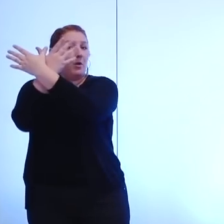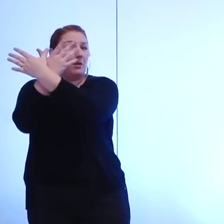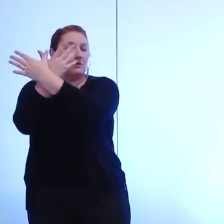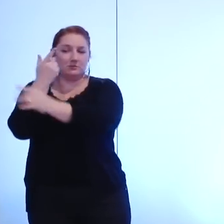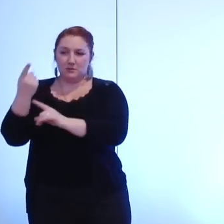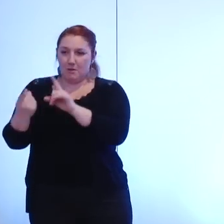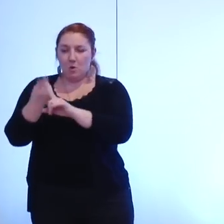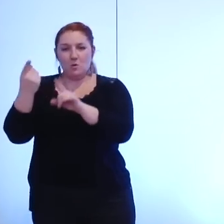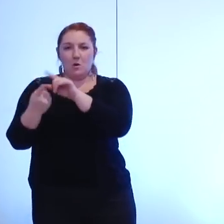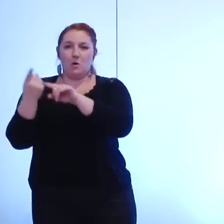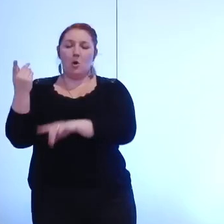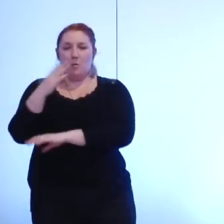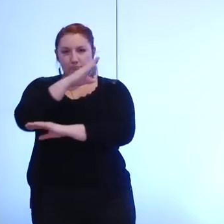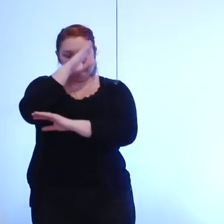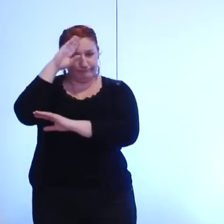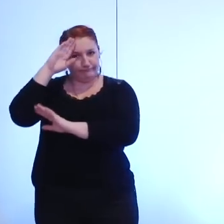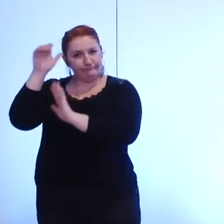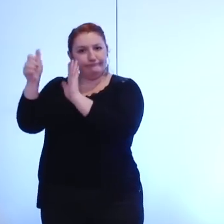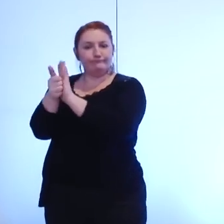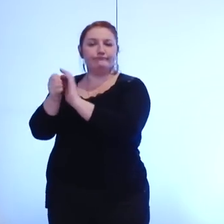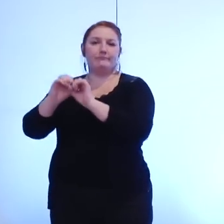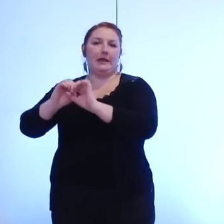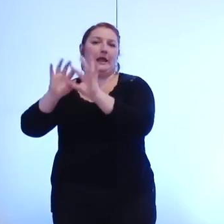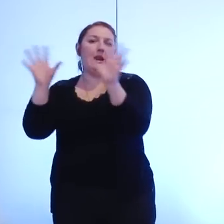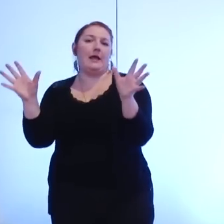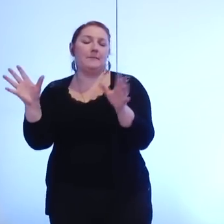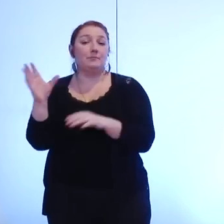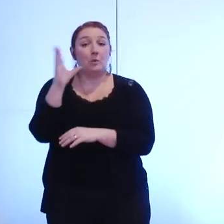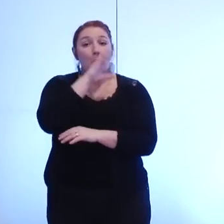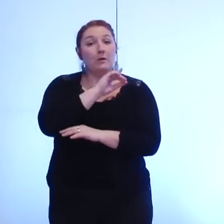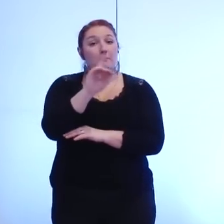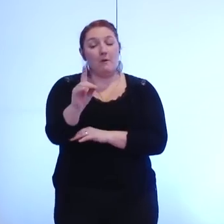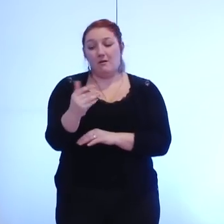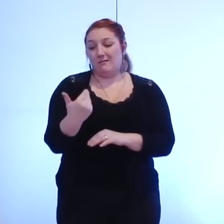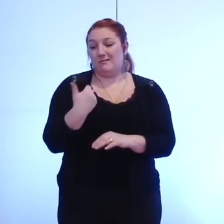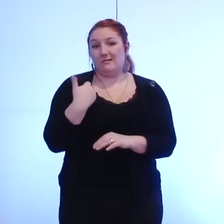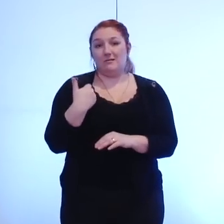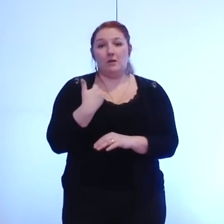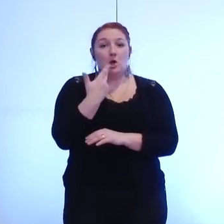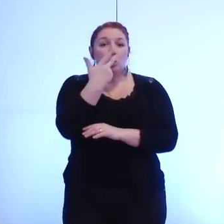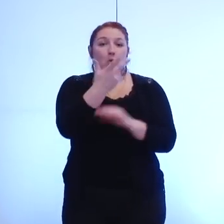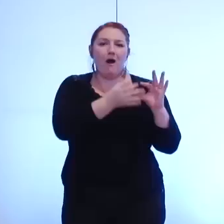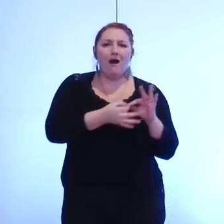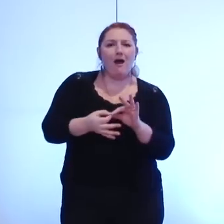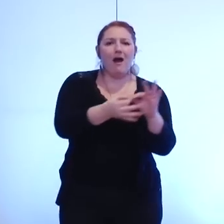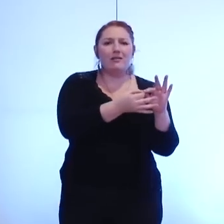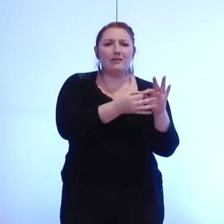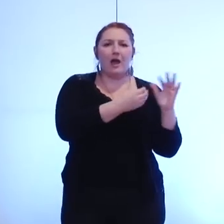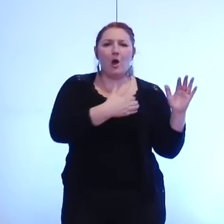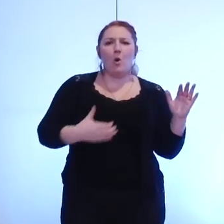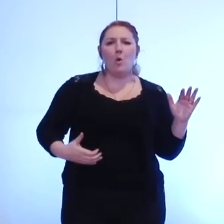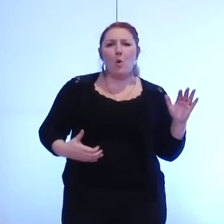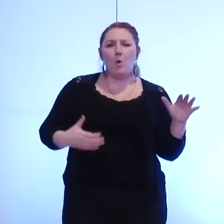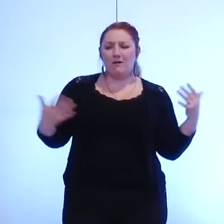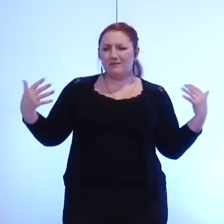nous sortons à peine d'une fusion de trois intercommunalités l'ancien périmètre